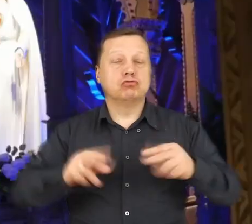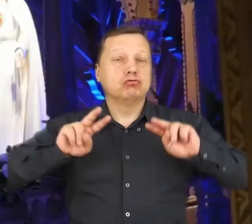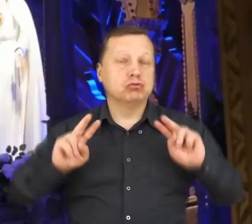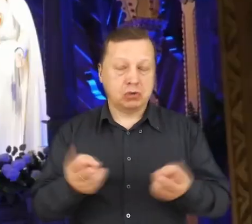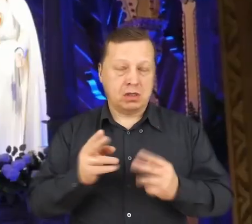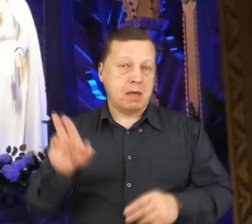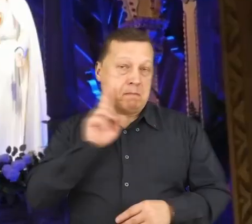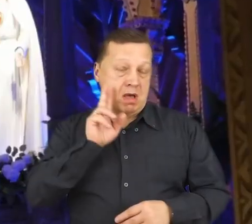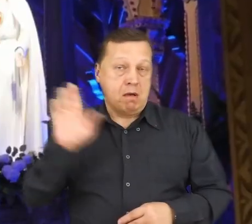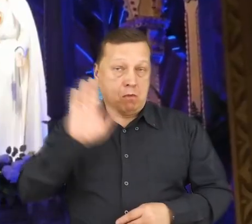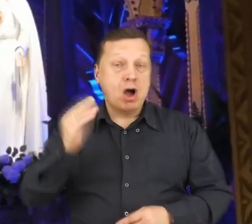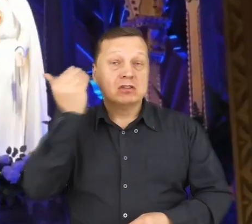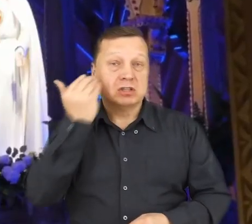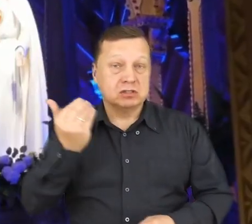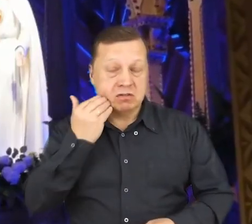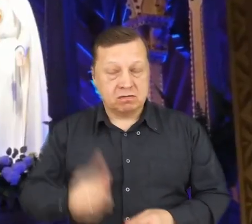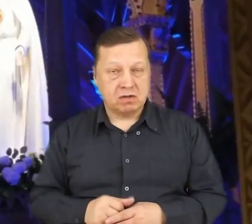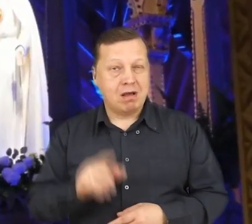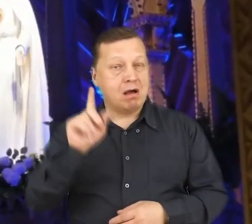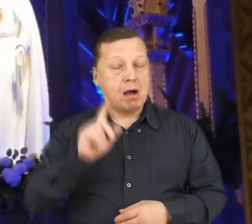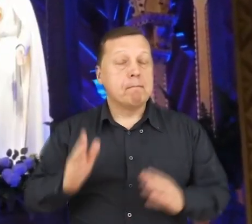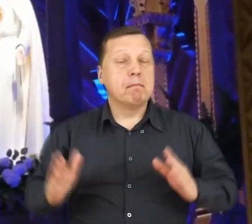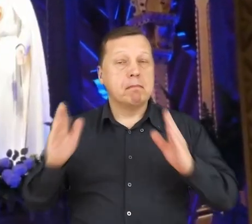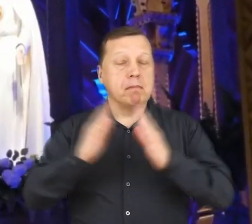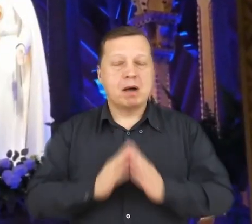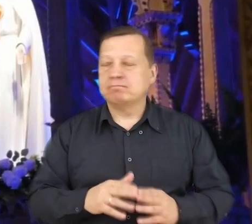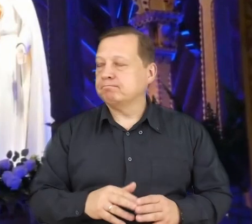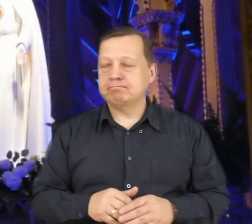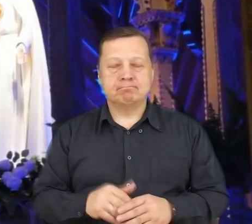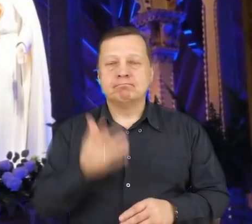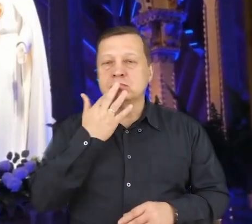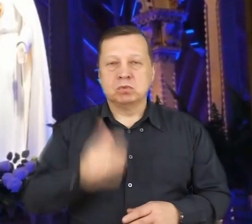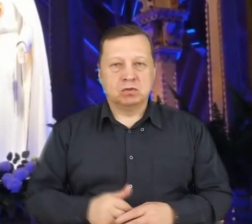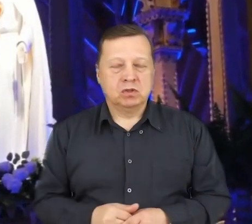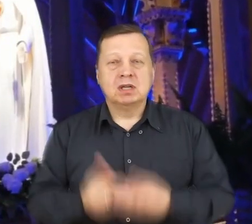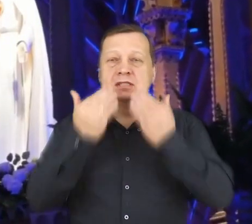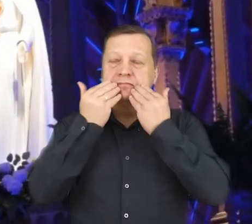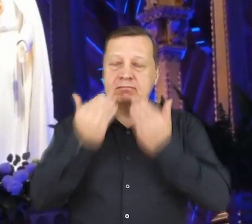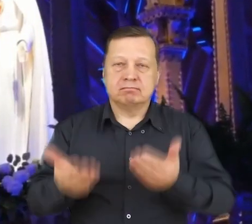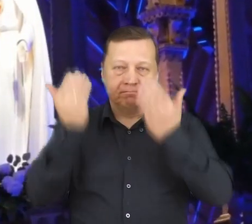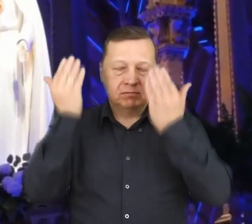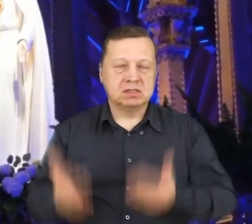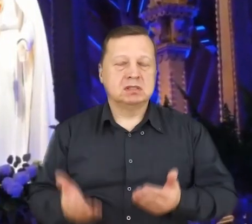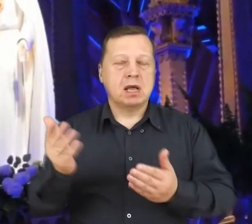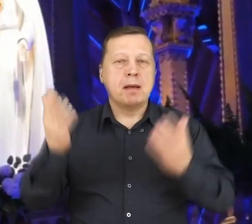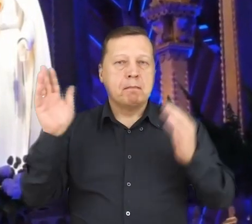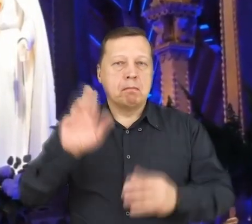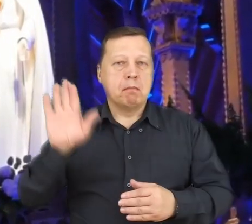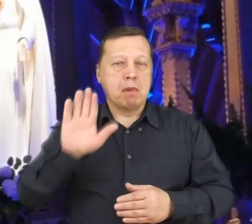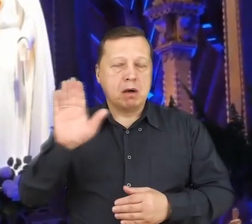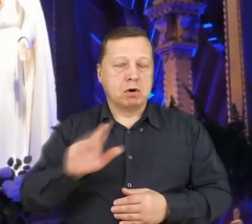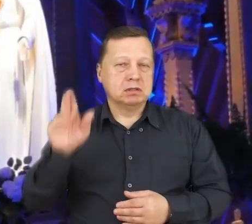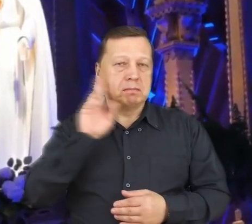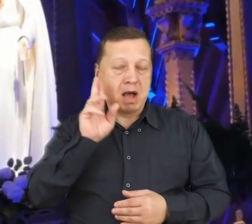ocalenie zawdzięcza Matce Bożej Częstochowskiej. Jednak papież jednoznacznie dziękuję Pani